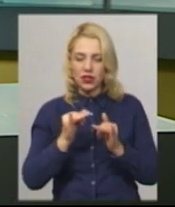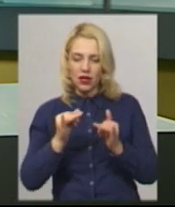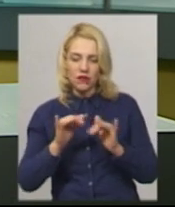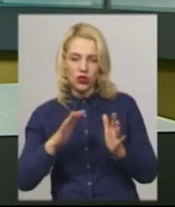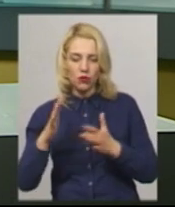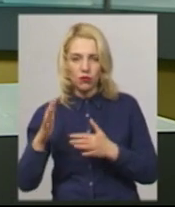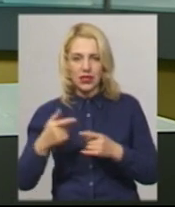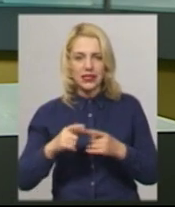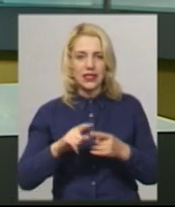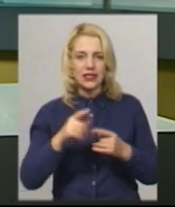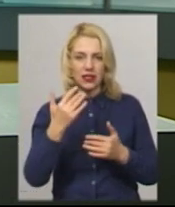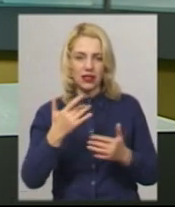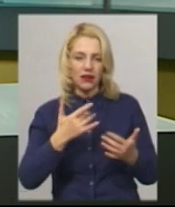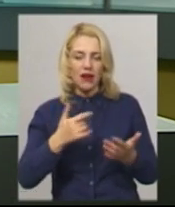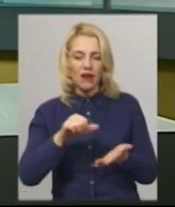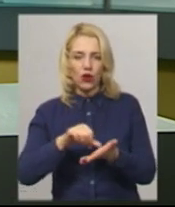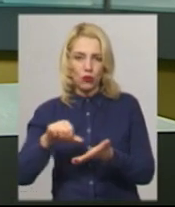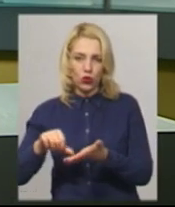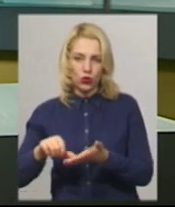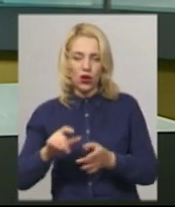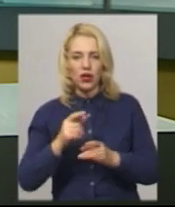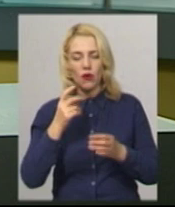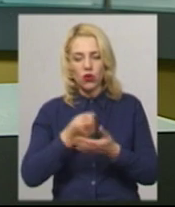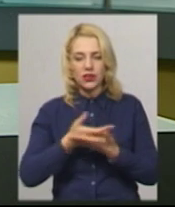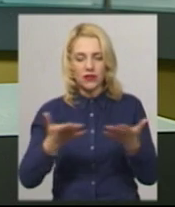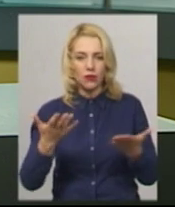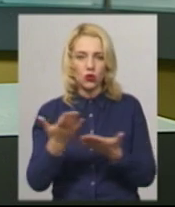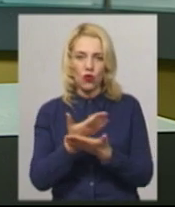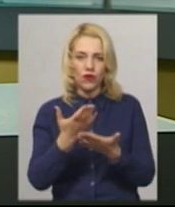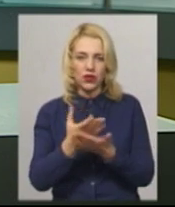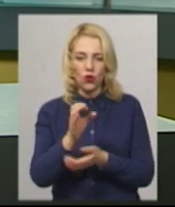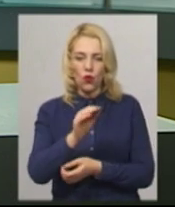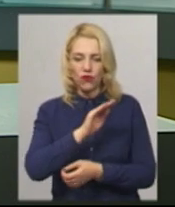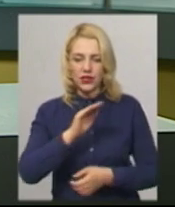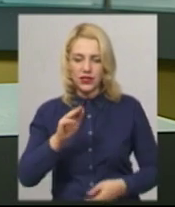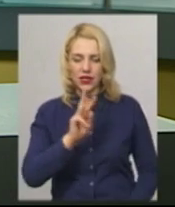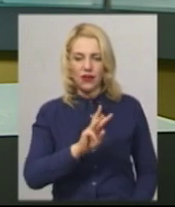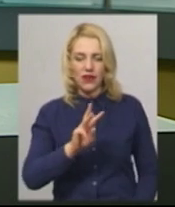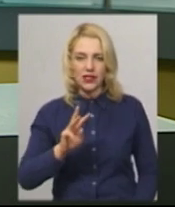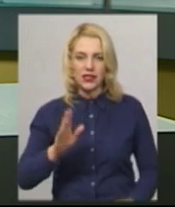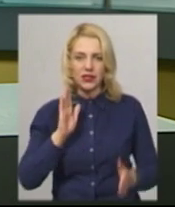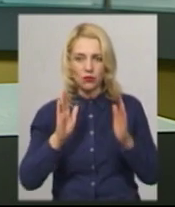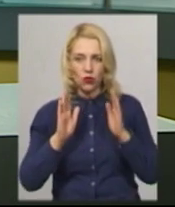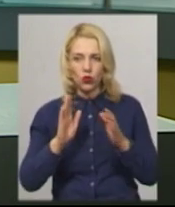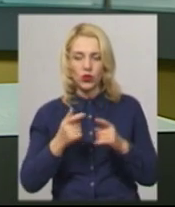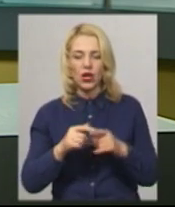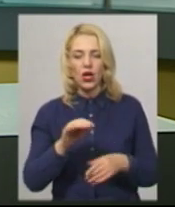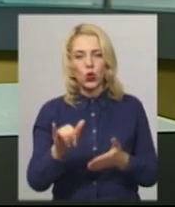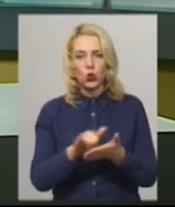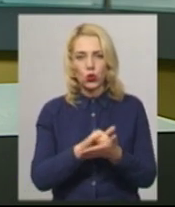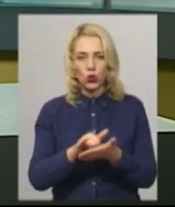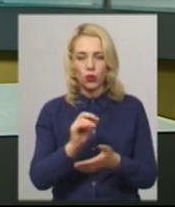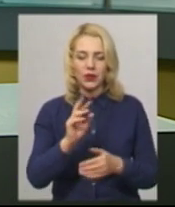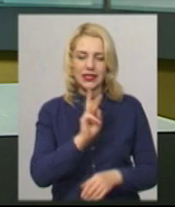репертуару фестивалю ми висвітлимо у наших випусках новин та на офіційних сторінках у Фейсбук, каналі Ютуб та на сайті протягом